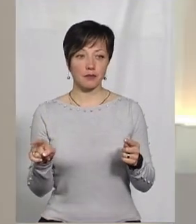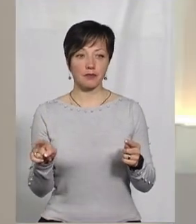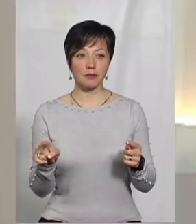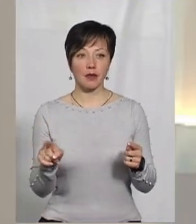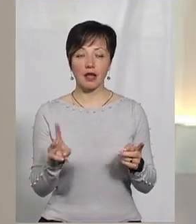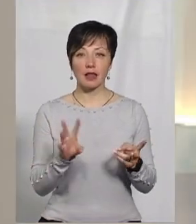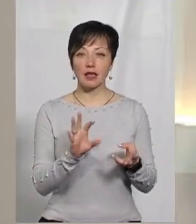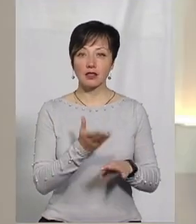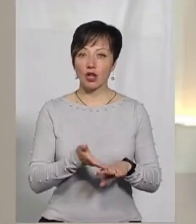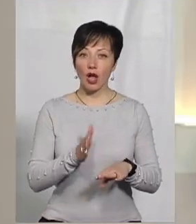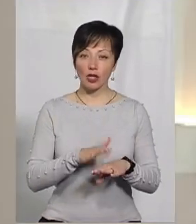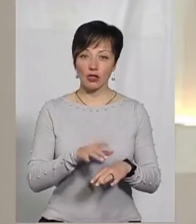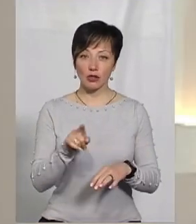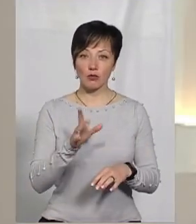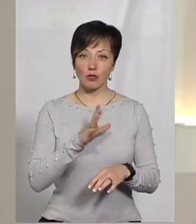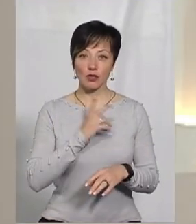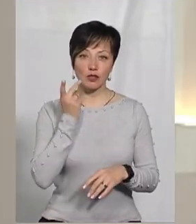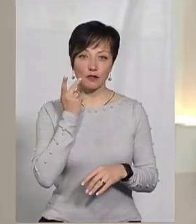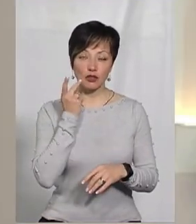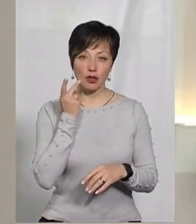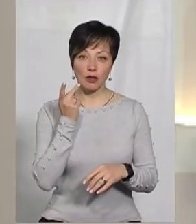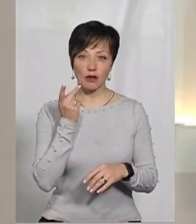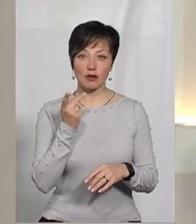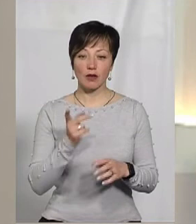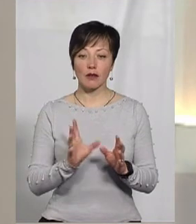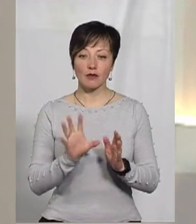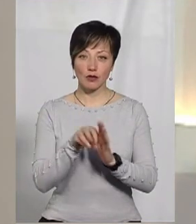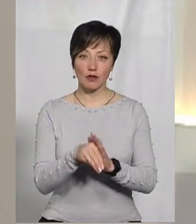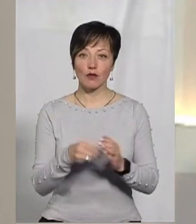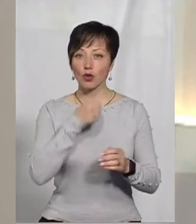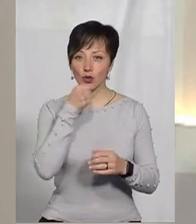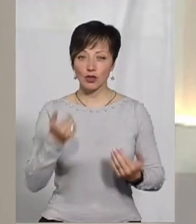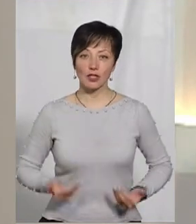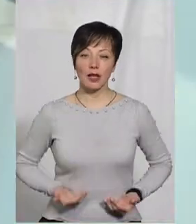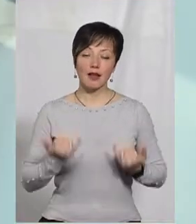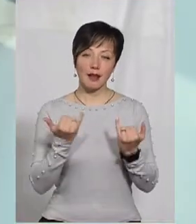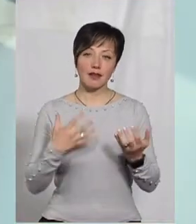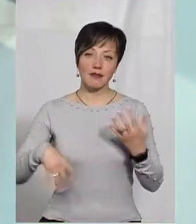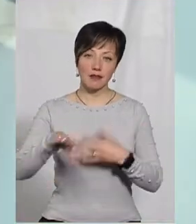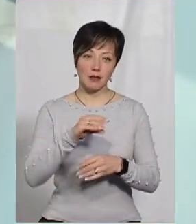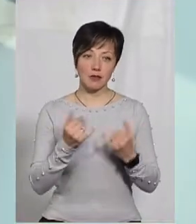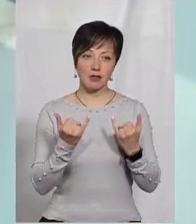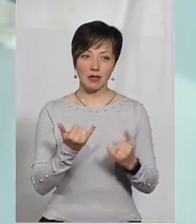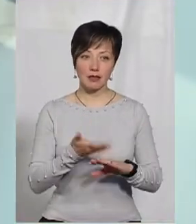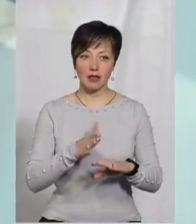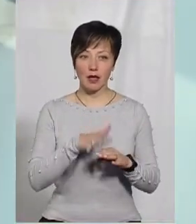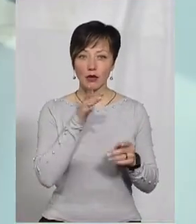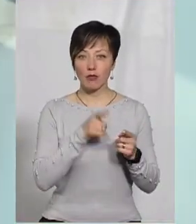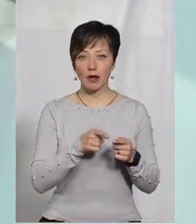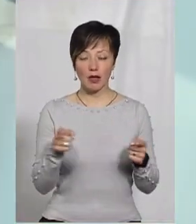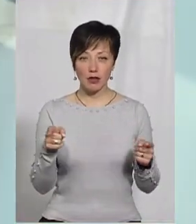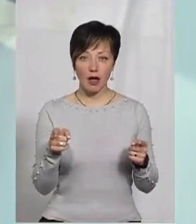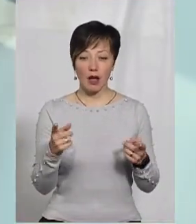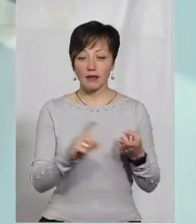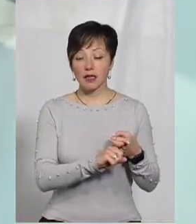Чи не складніше їм буде, ніж зазвичай, піти у доросле життя? Ну, нам всім зараз складно саме в цей період. А